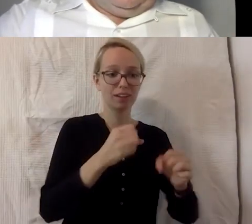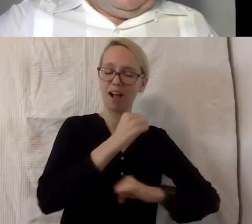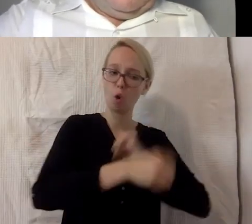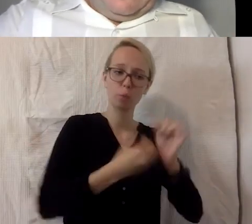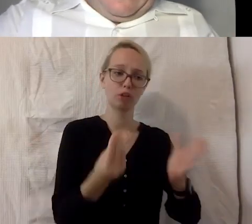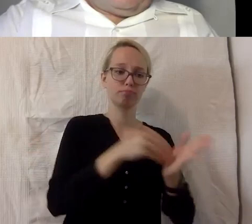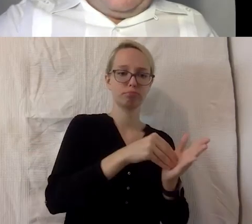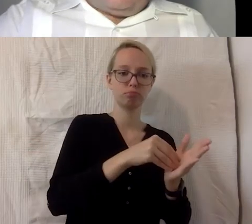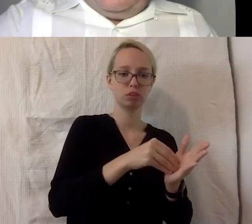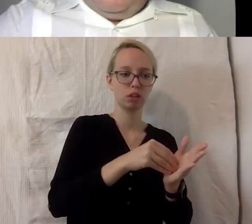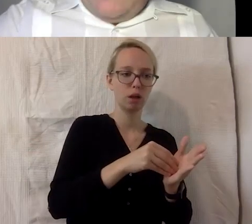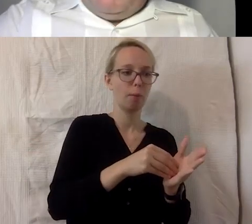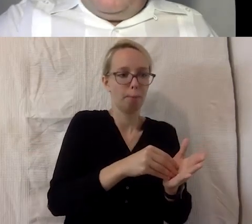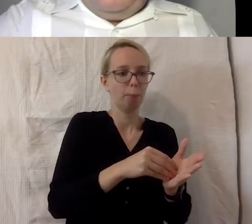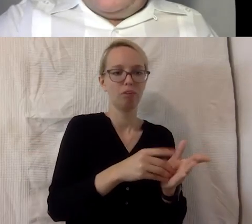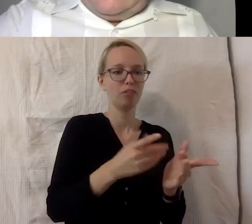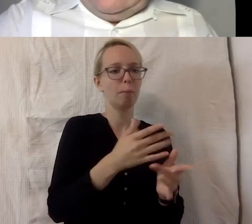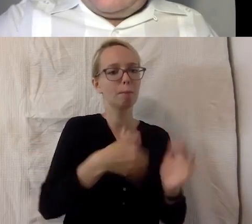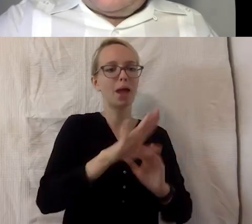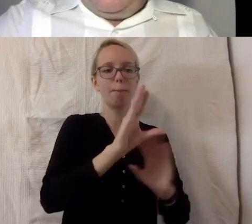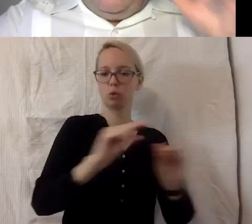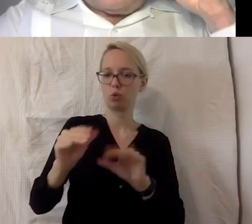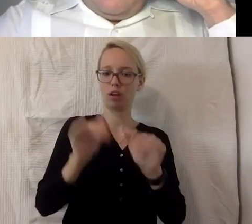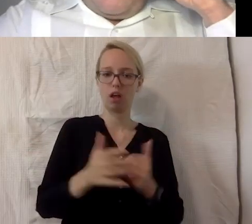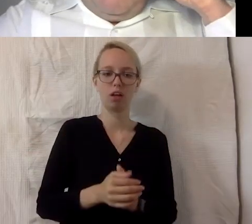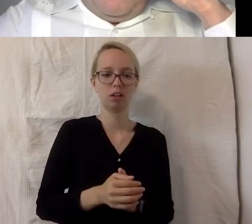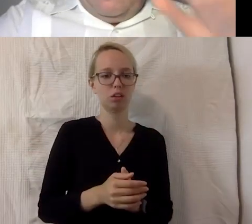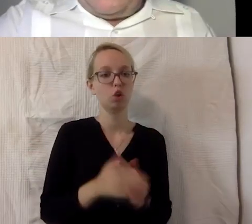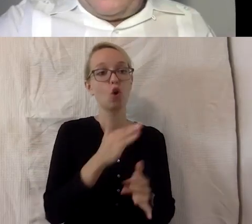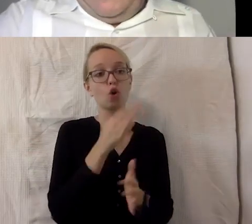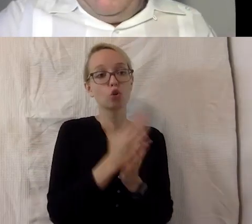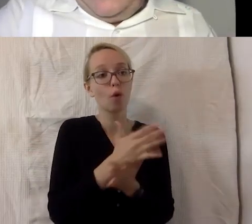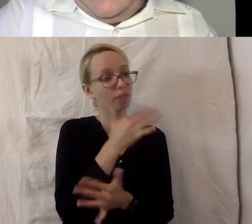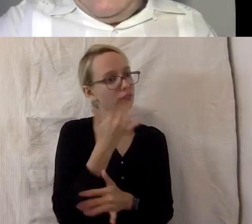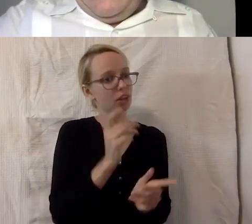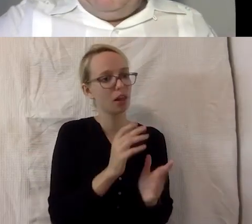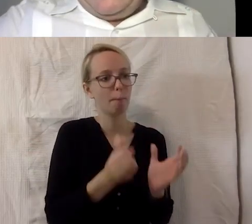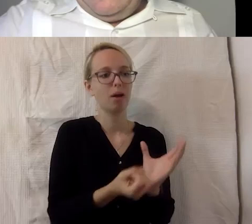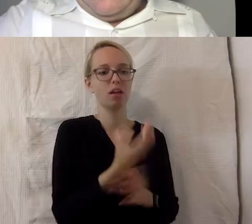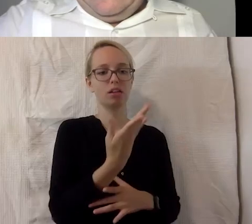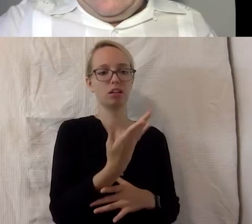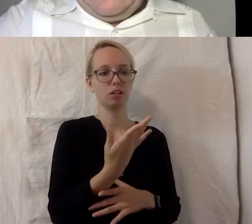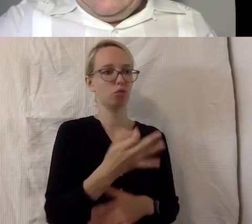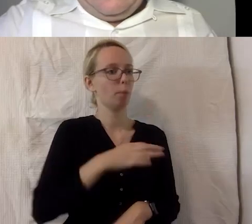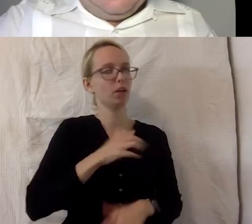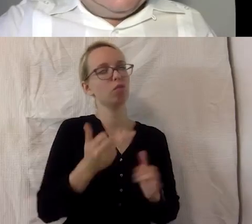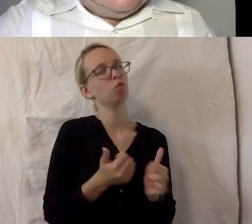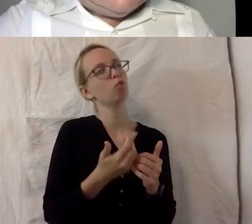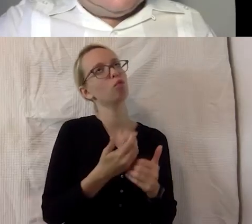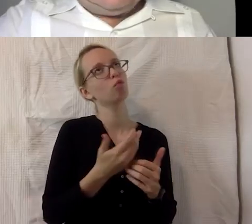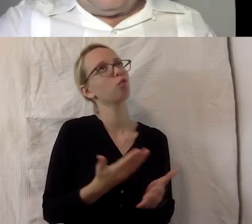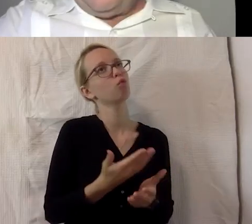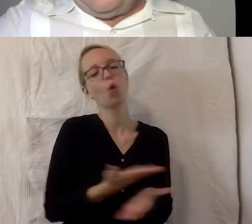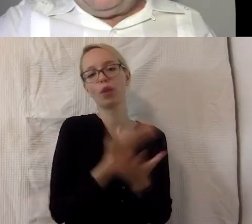hinzufüge. gehen. Also, da ist natürlich unheimlich viel passiert. Das ist auch großartig. Wir wissen ja auch, dass eben die digitalen Medien letztendlich einen